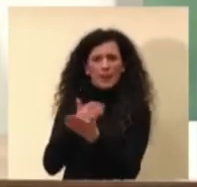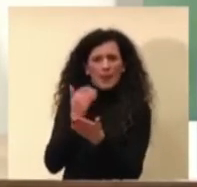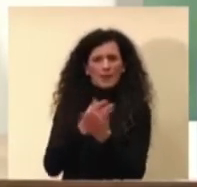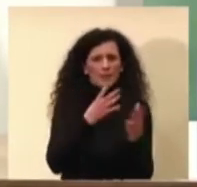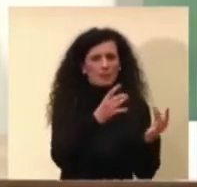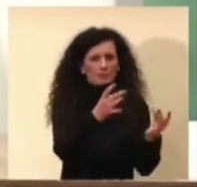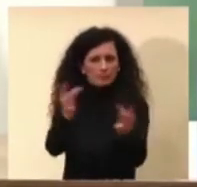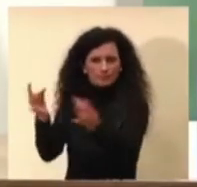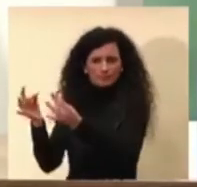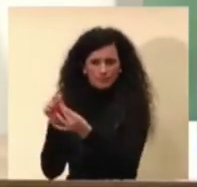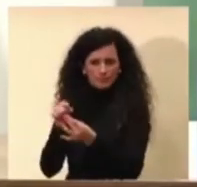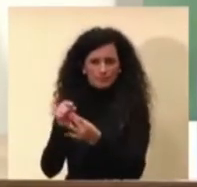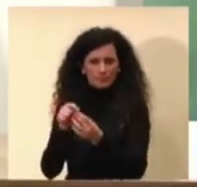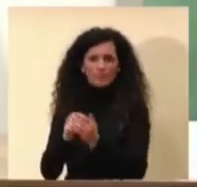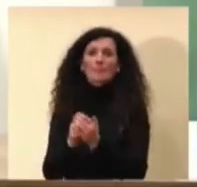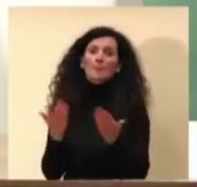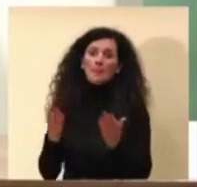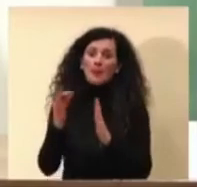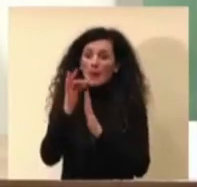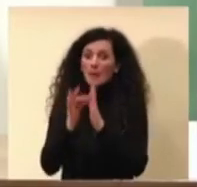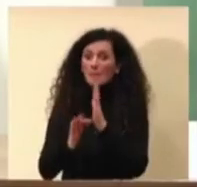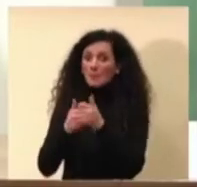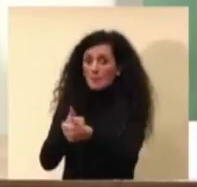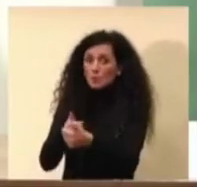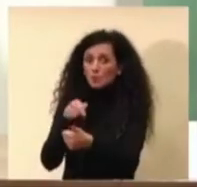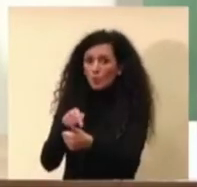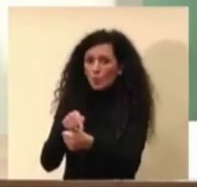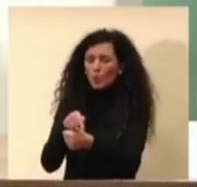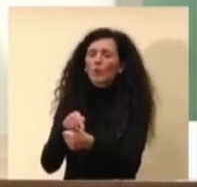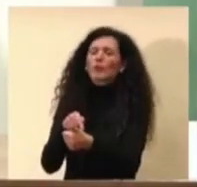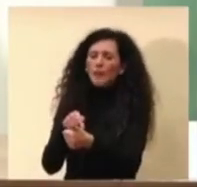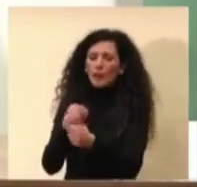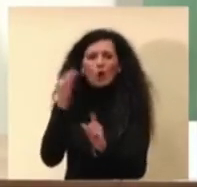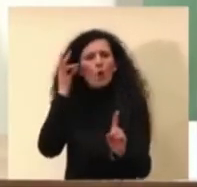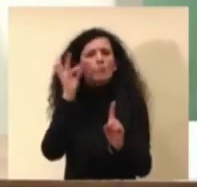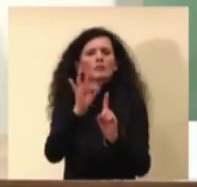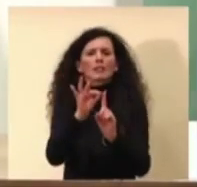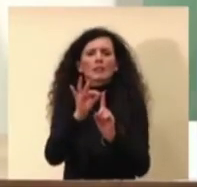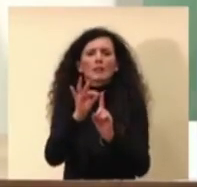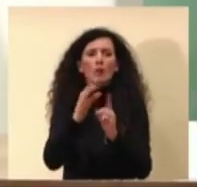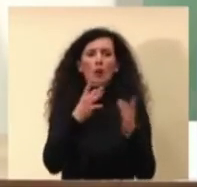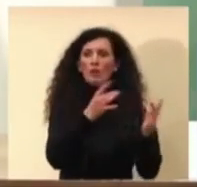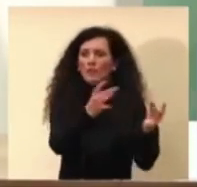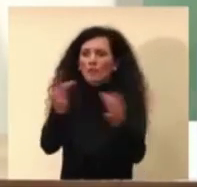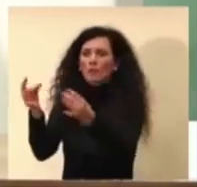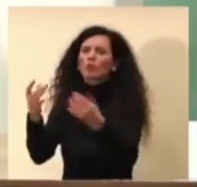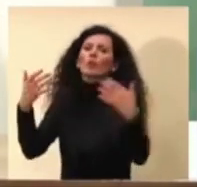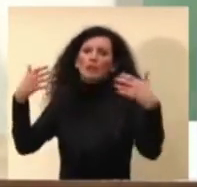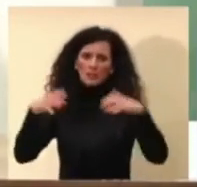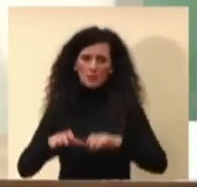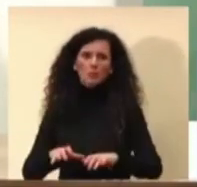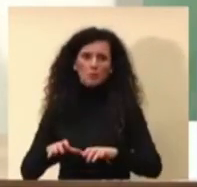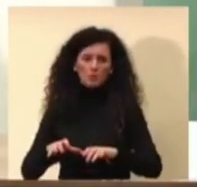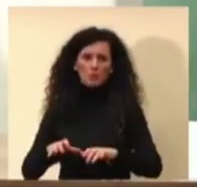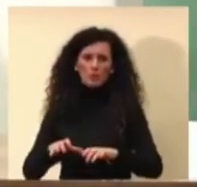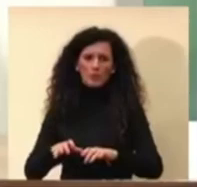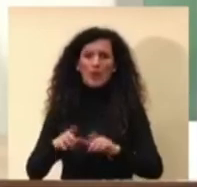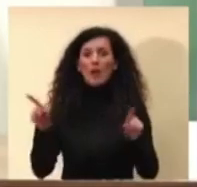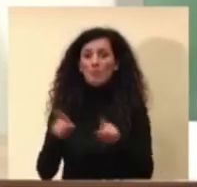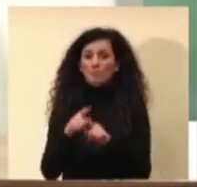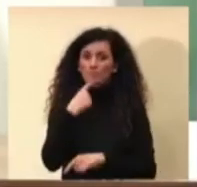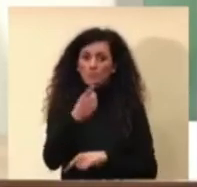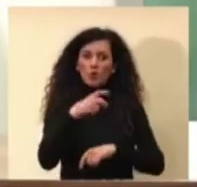livello basale, con delle misure che rallentino in qualche modo l'opportunità di diffusione. Fermo restando, come diceva il dottor Rezza prima,